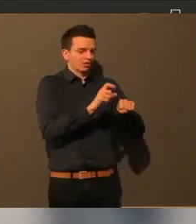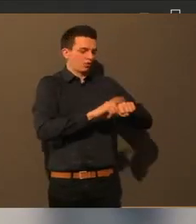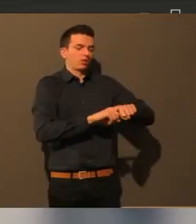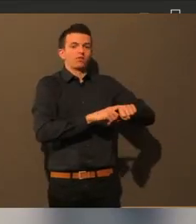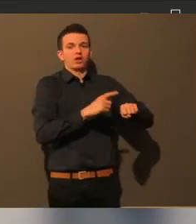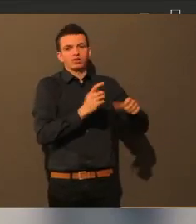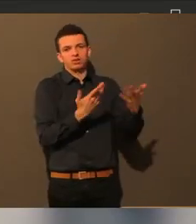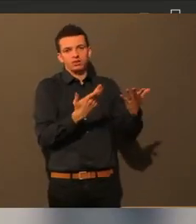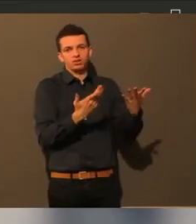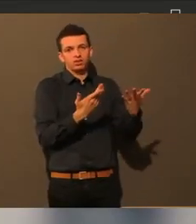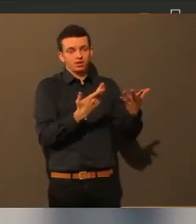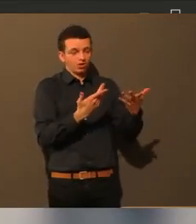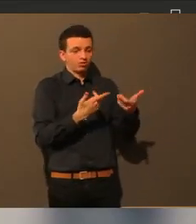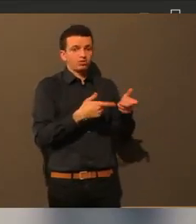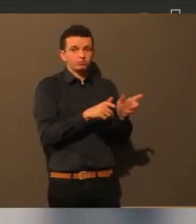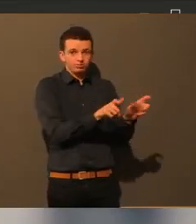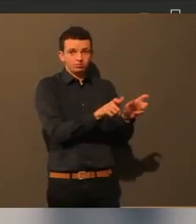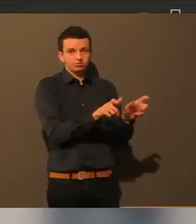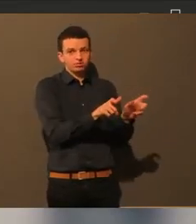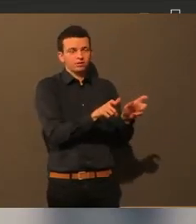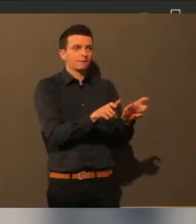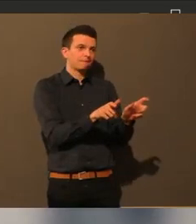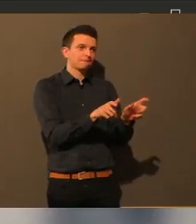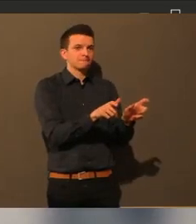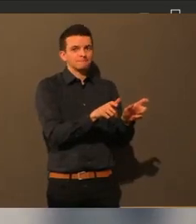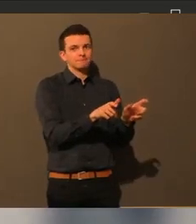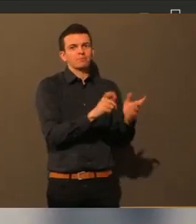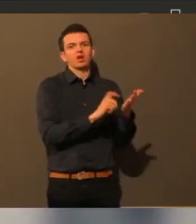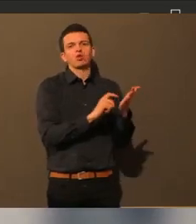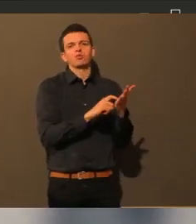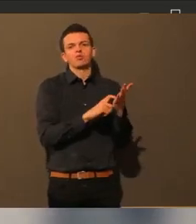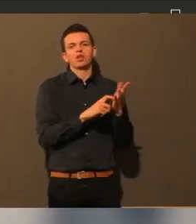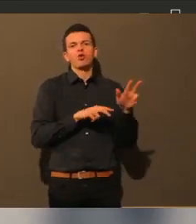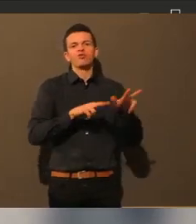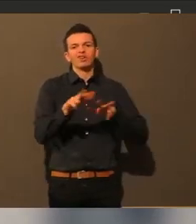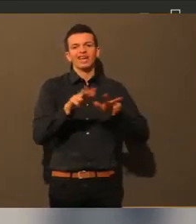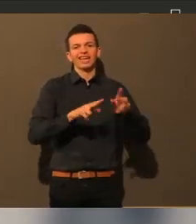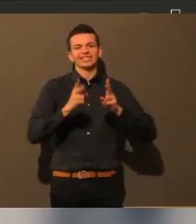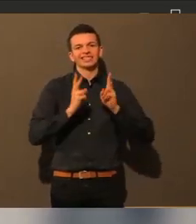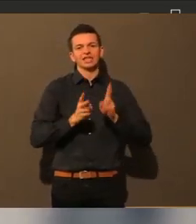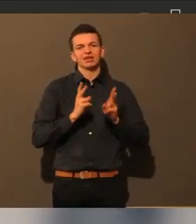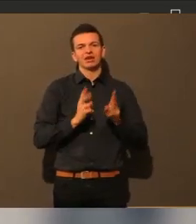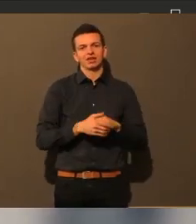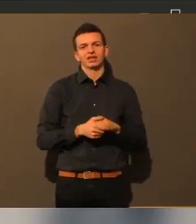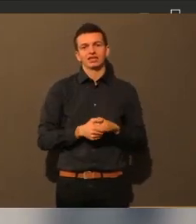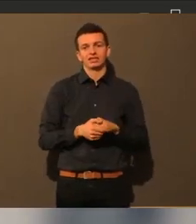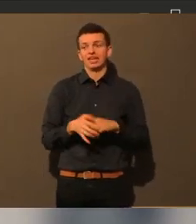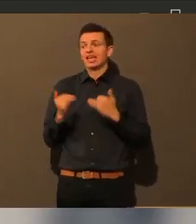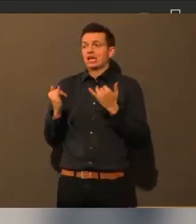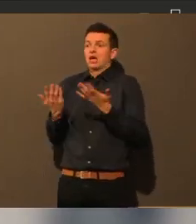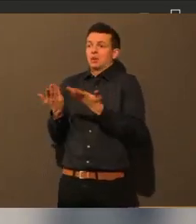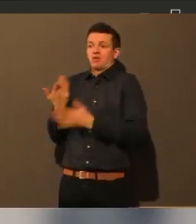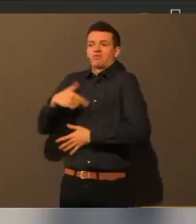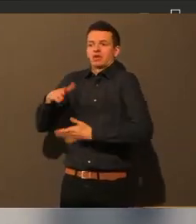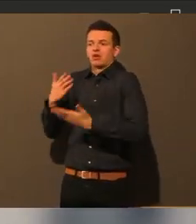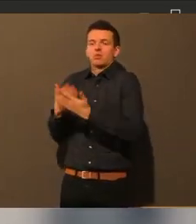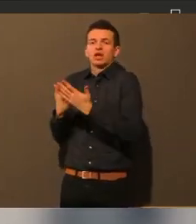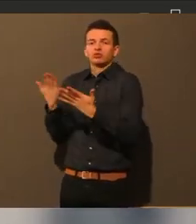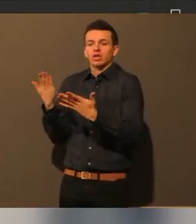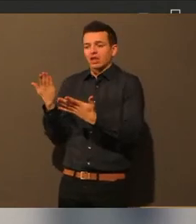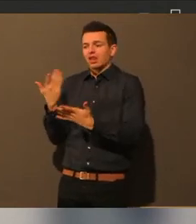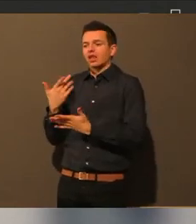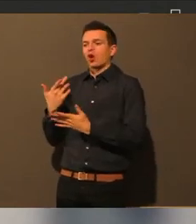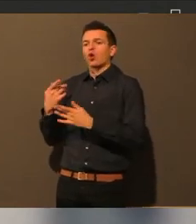machen kann. Also wir hatten es ja schon, wir haben es ja gesehen jetzt in Corona, in den Supermärkten, es werden ja überall so Klebestreifen, Abstand